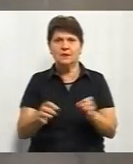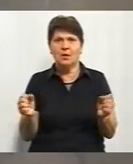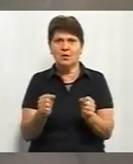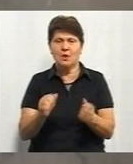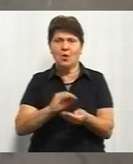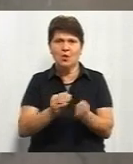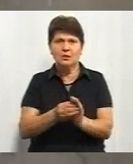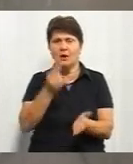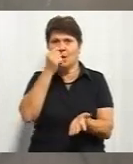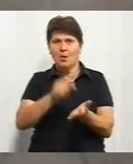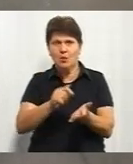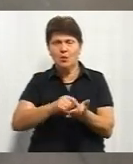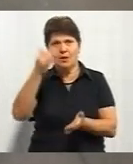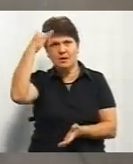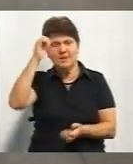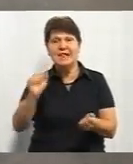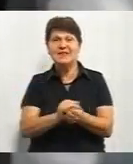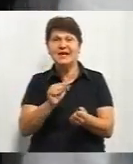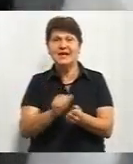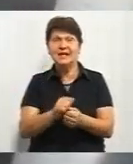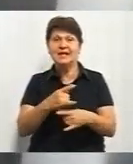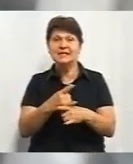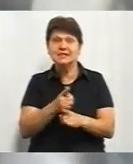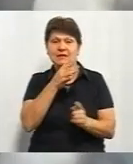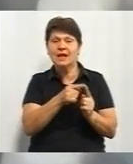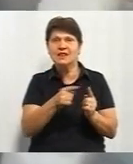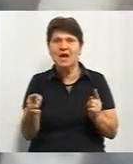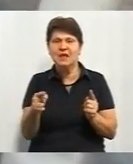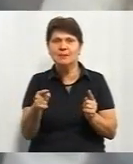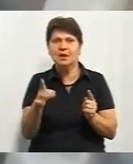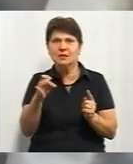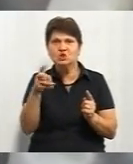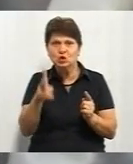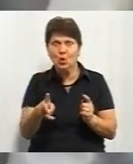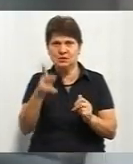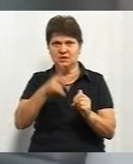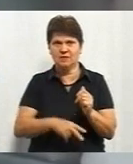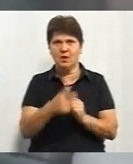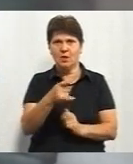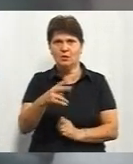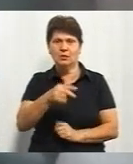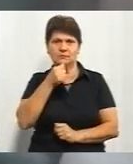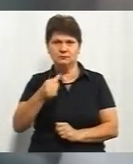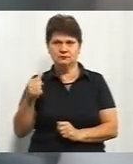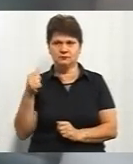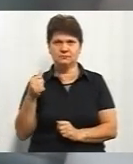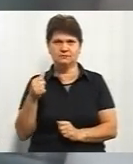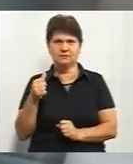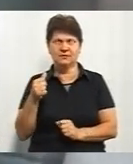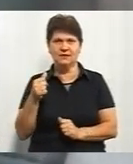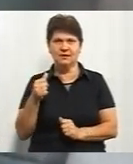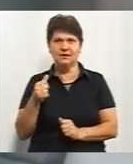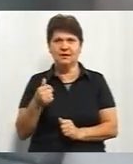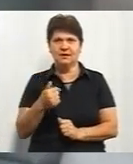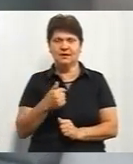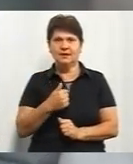котлети, кури, яловичина і твердий сир, термін придатності якого закінчився у грудні минулого року. Ми ввернемо, я вам даю